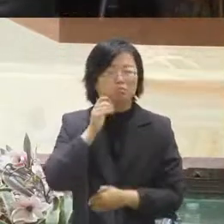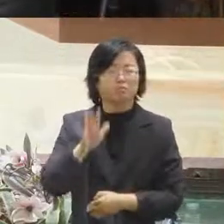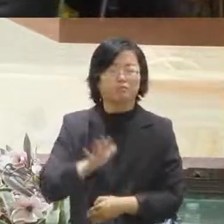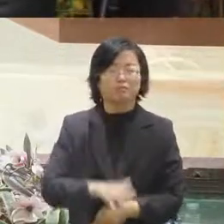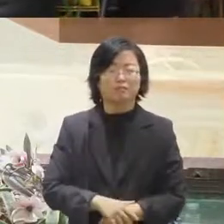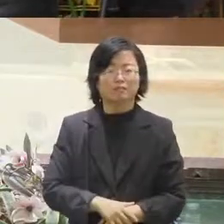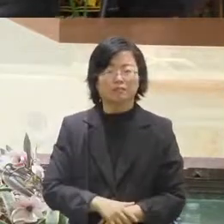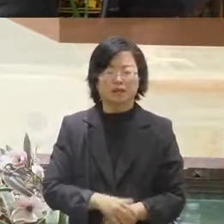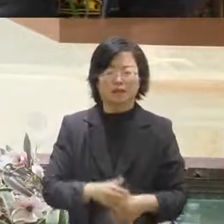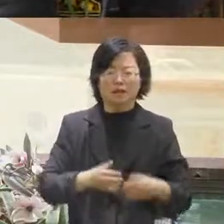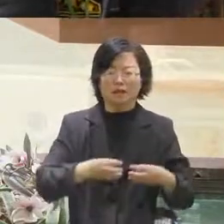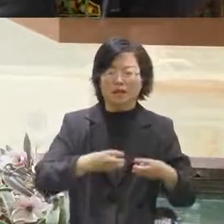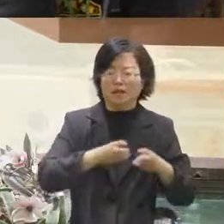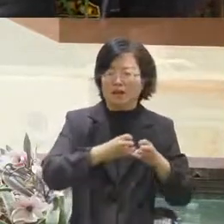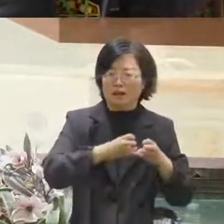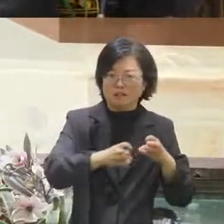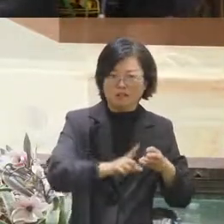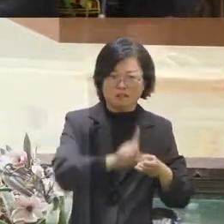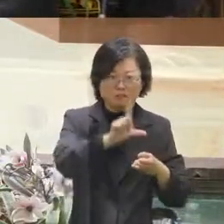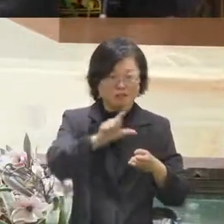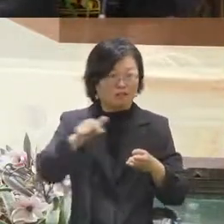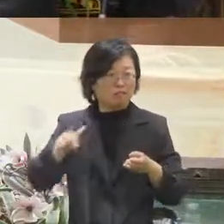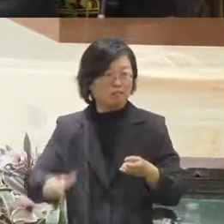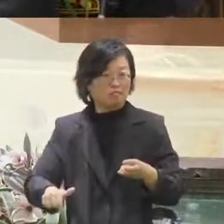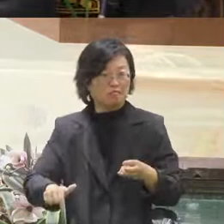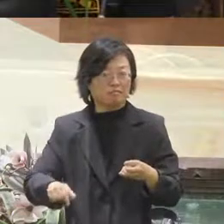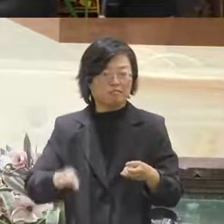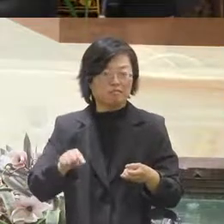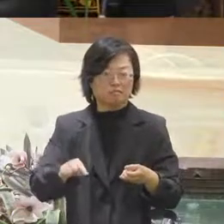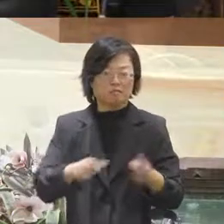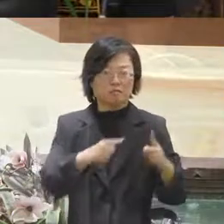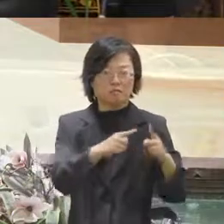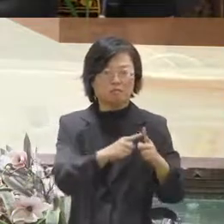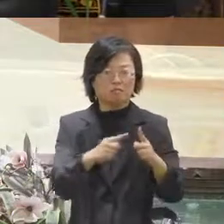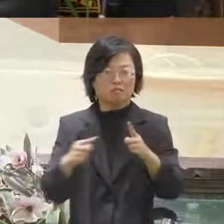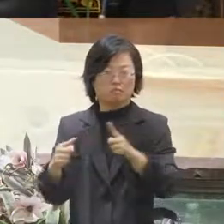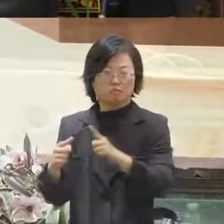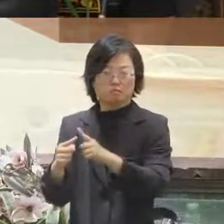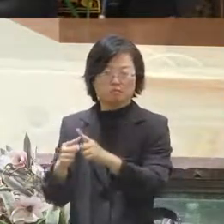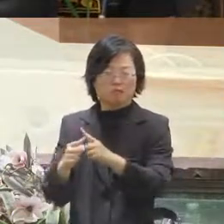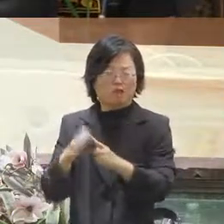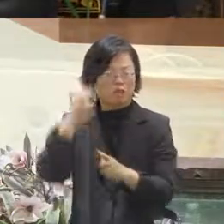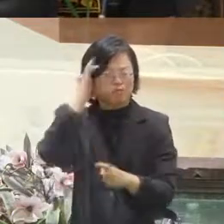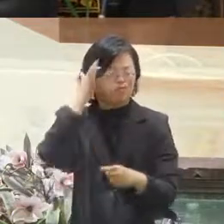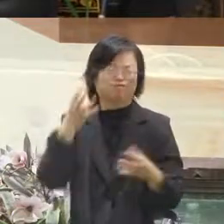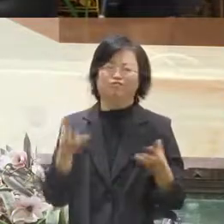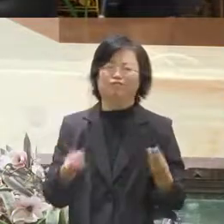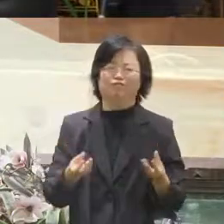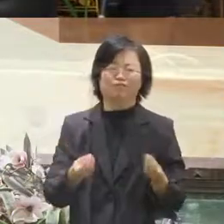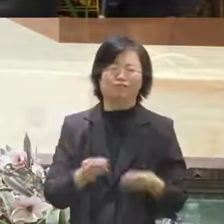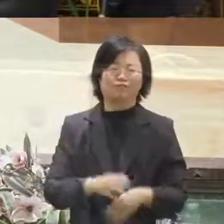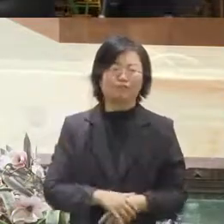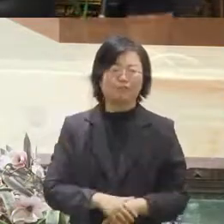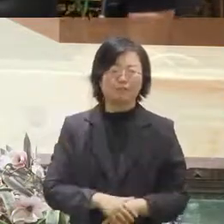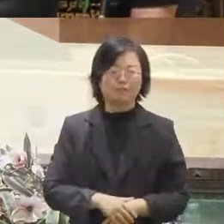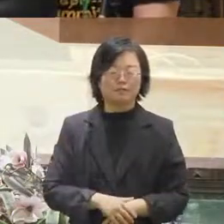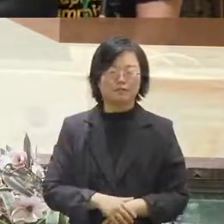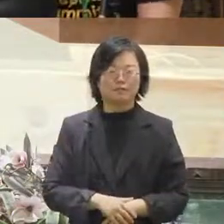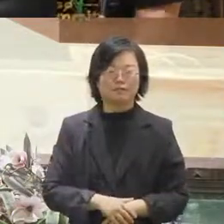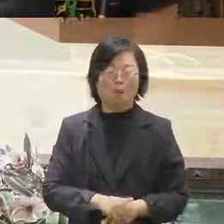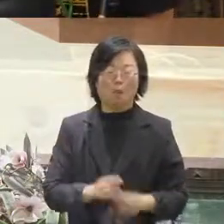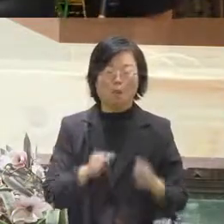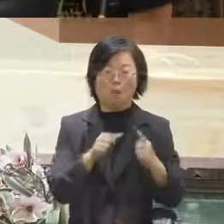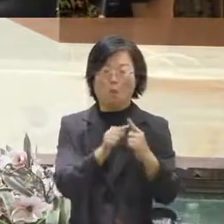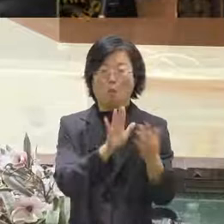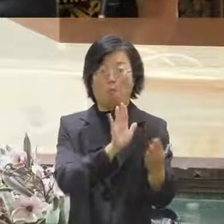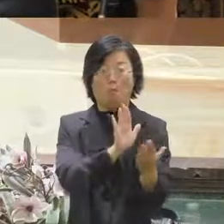線上線下我們以前都會覺得說好像一個人對一個人之間其實沒有太大的複雜性但是當然我們需要面對非常多